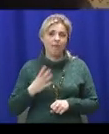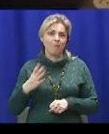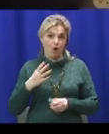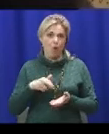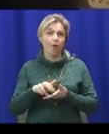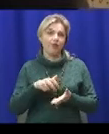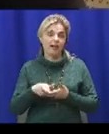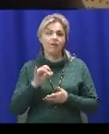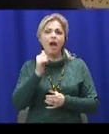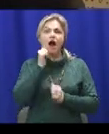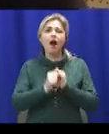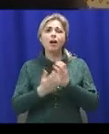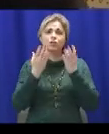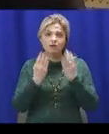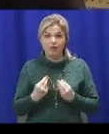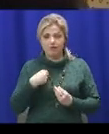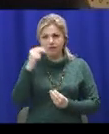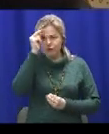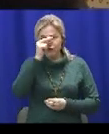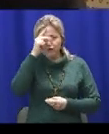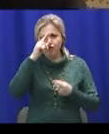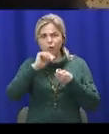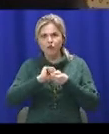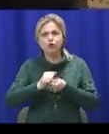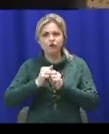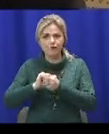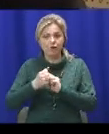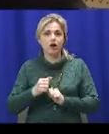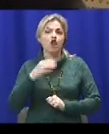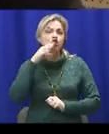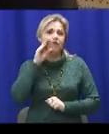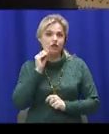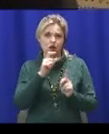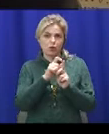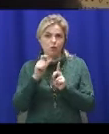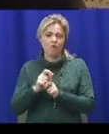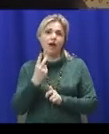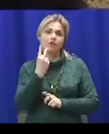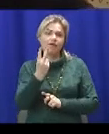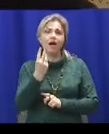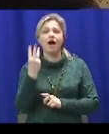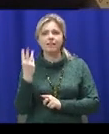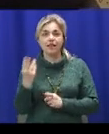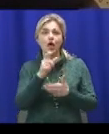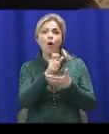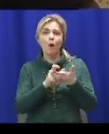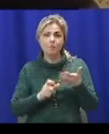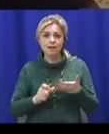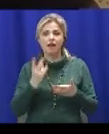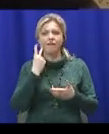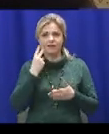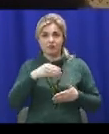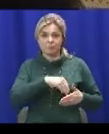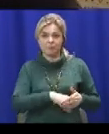щодня я вивчував Шевченка слова. Два-три куплети, в мене як обзар собою возив,